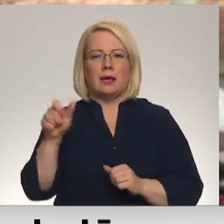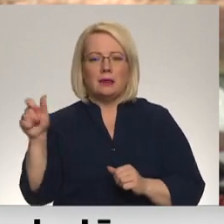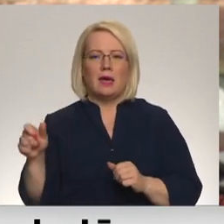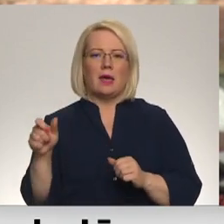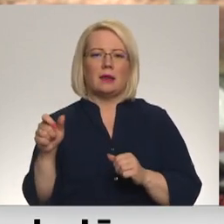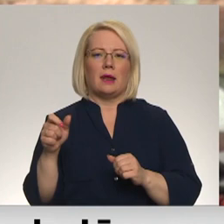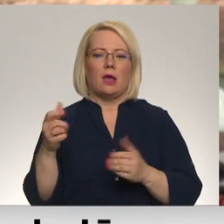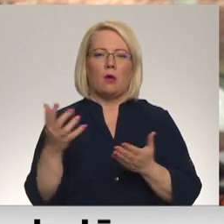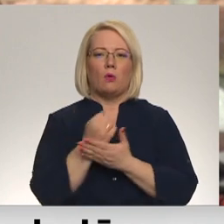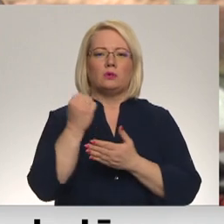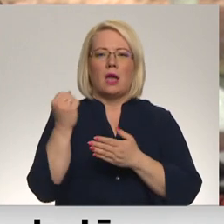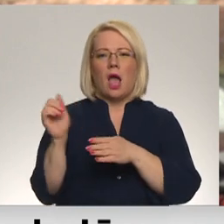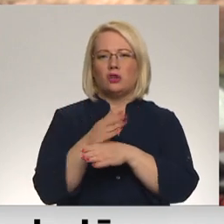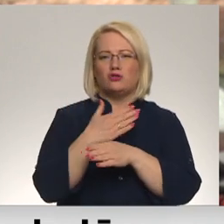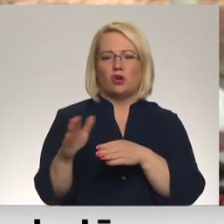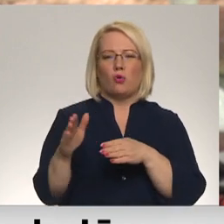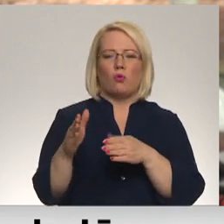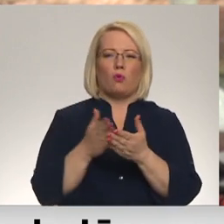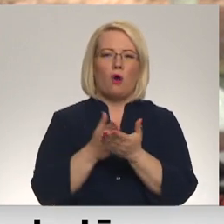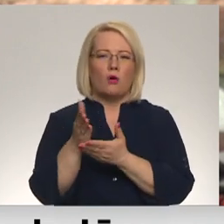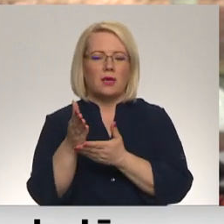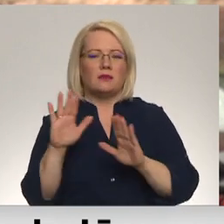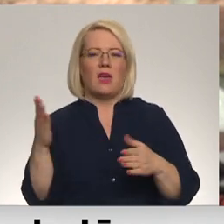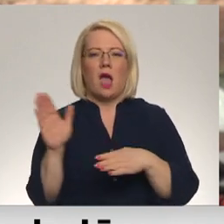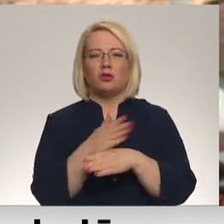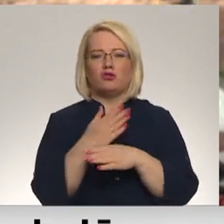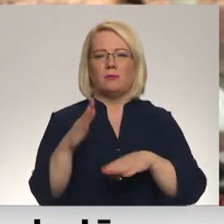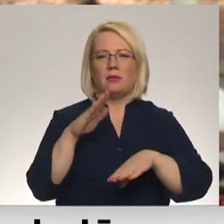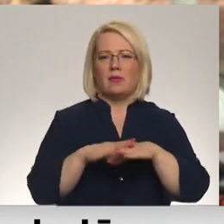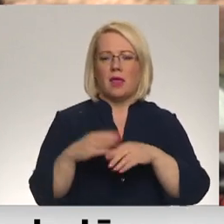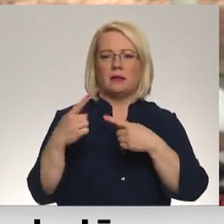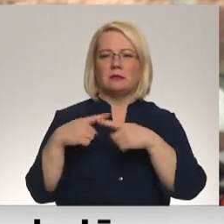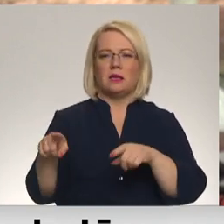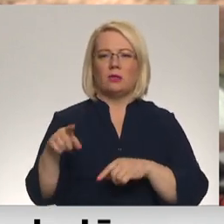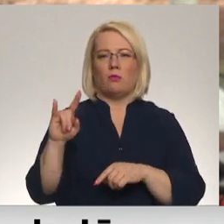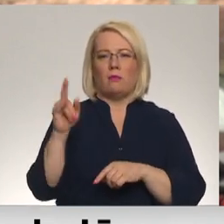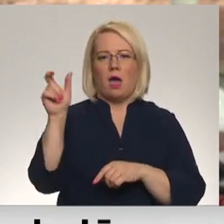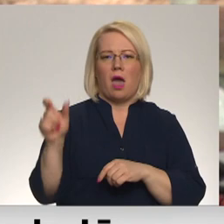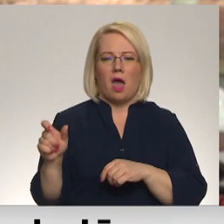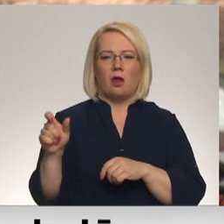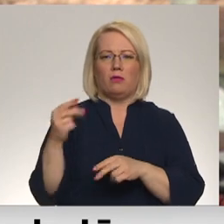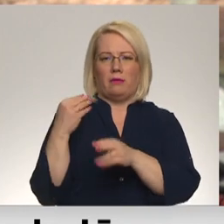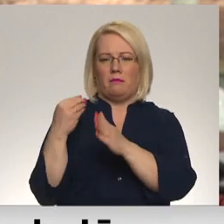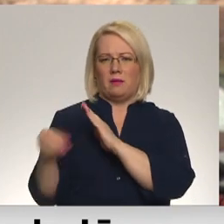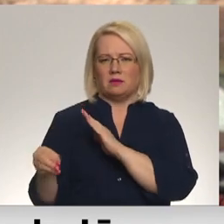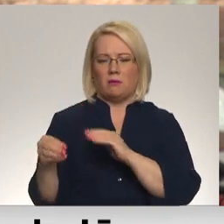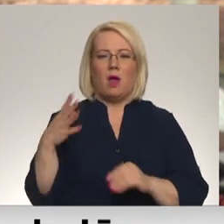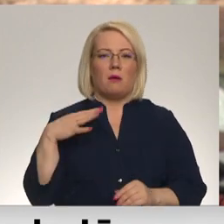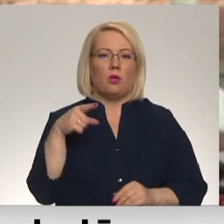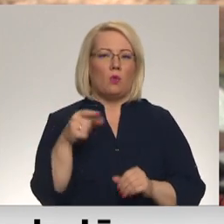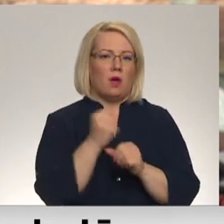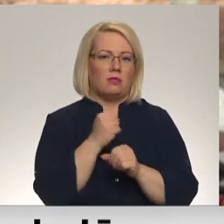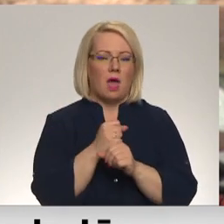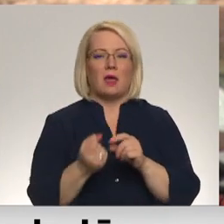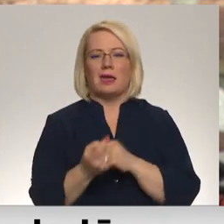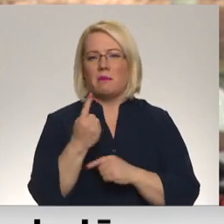atšķirību kontekstā vai atšķirības dēļ kādu citu bērnu noliek zemāku. Kāpēc viņi to dara? Iemesli